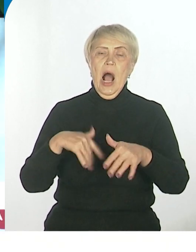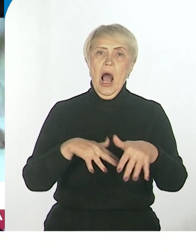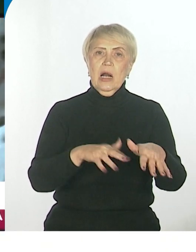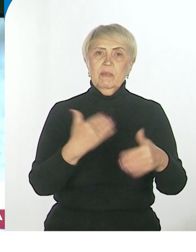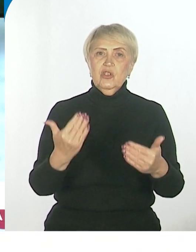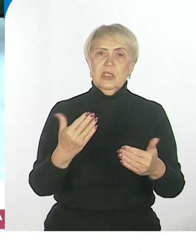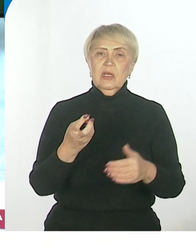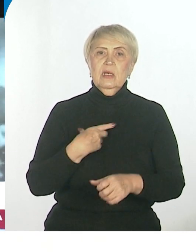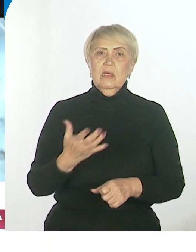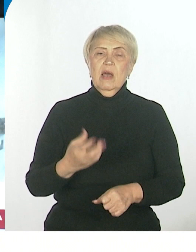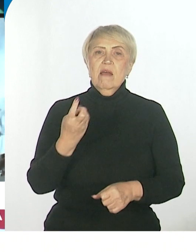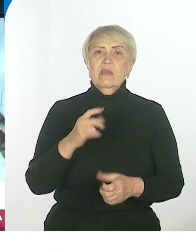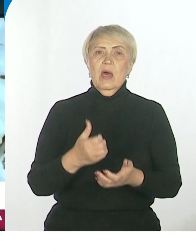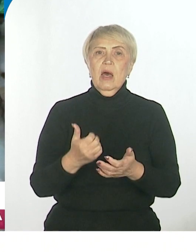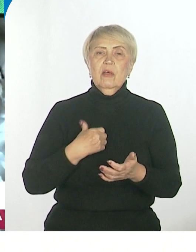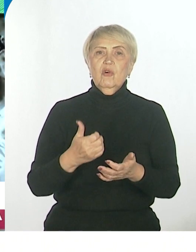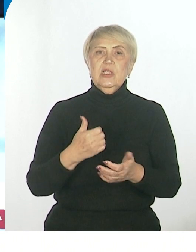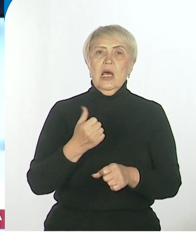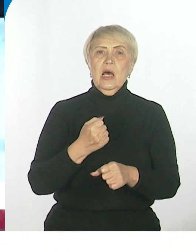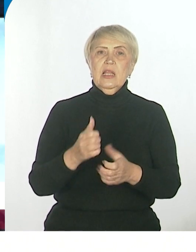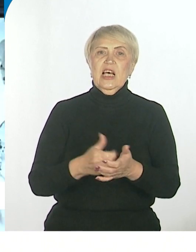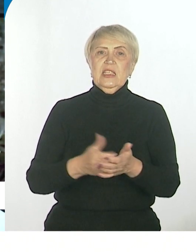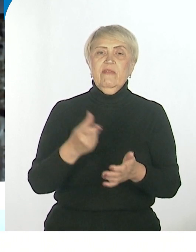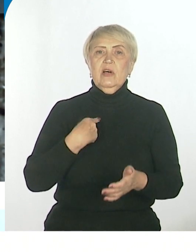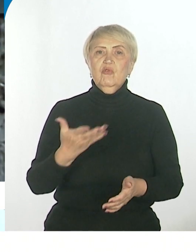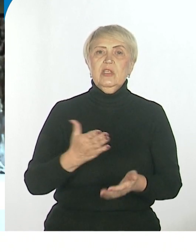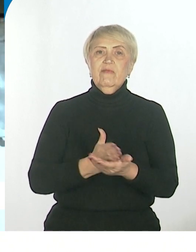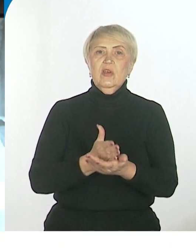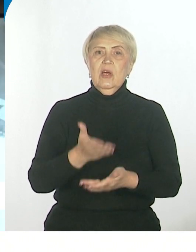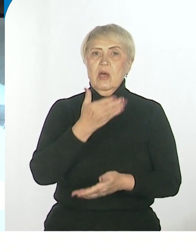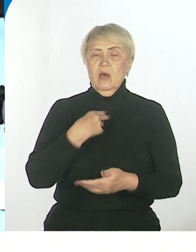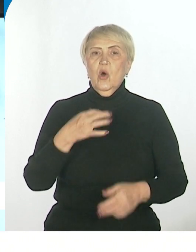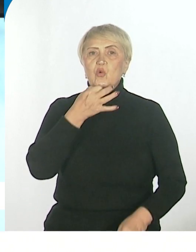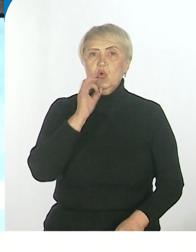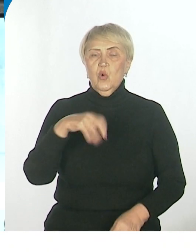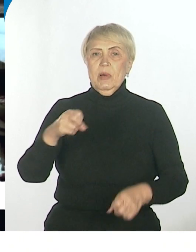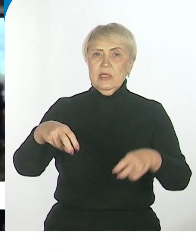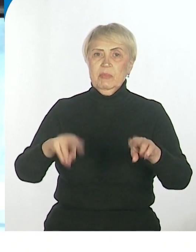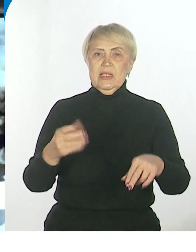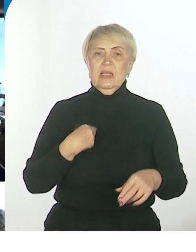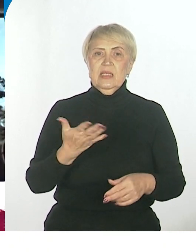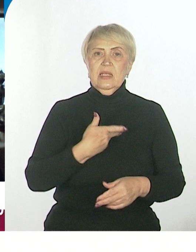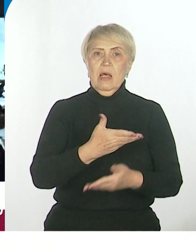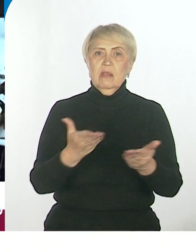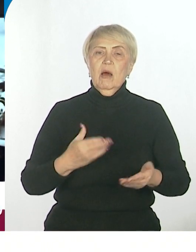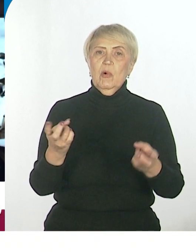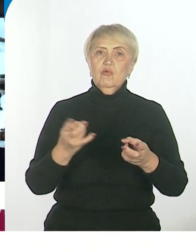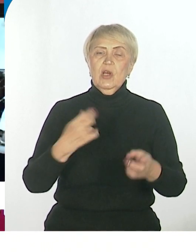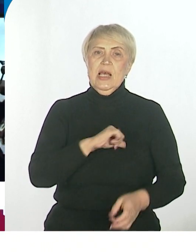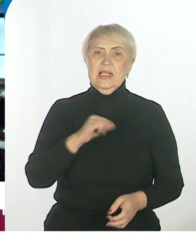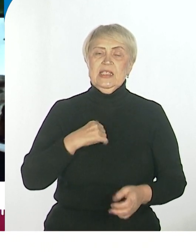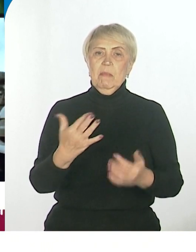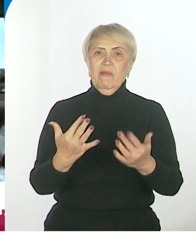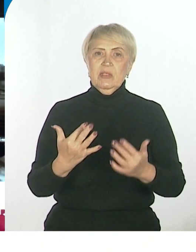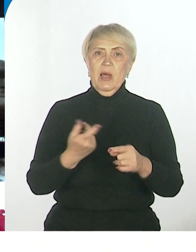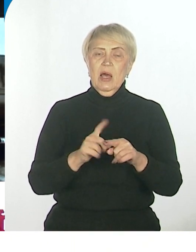недостатка в должностях нет. Любые специальности нам нужны. Ну, конечно, как самые востребованные, это